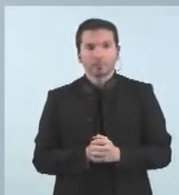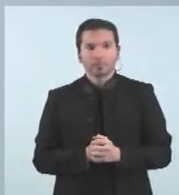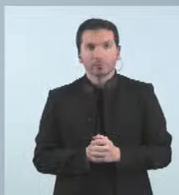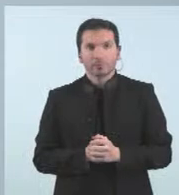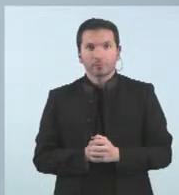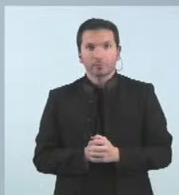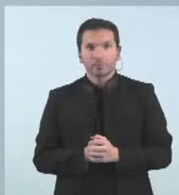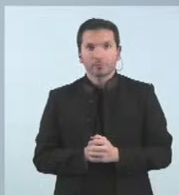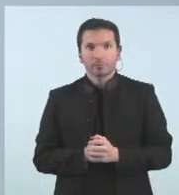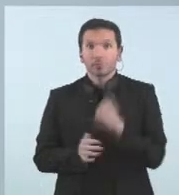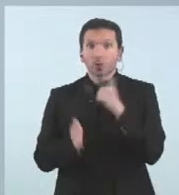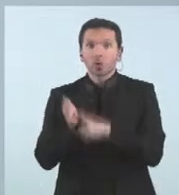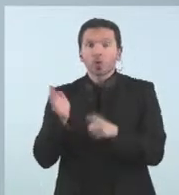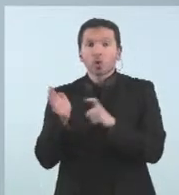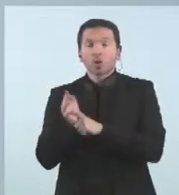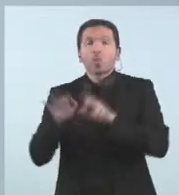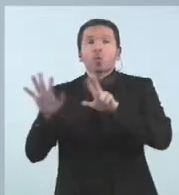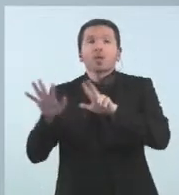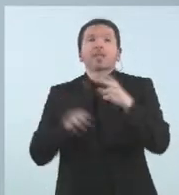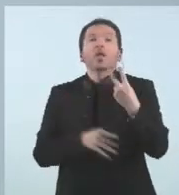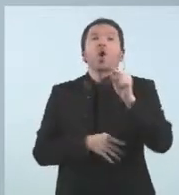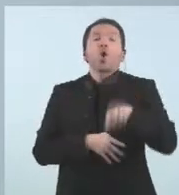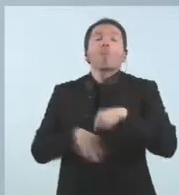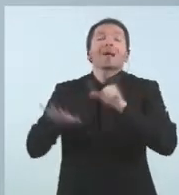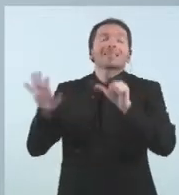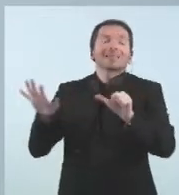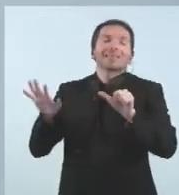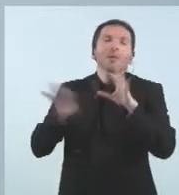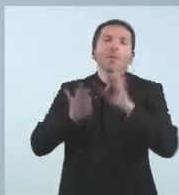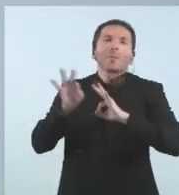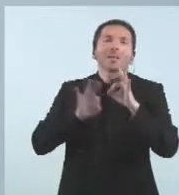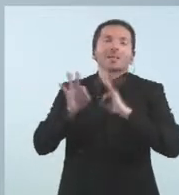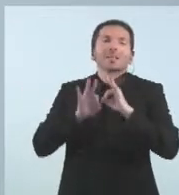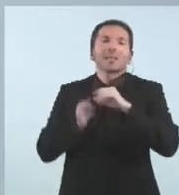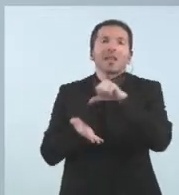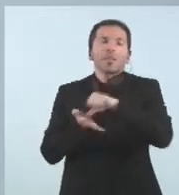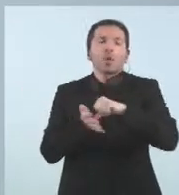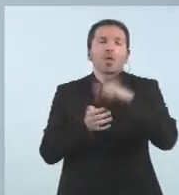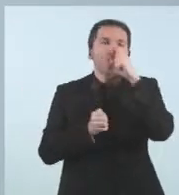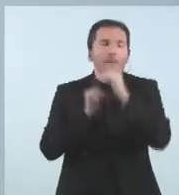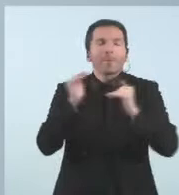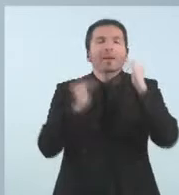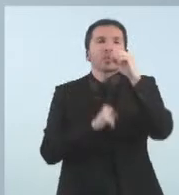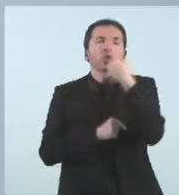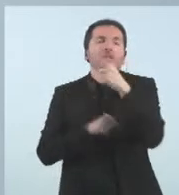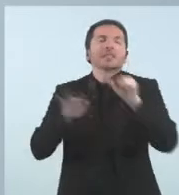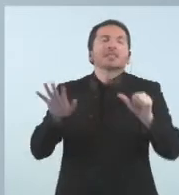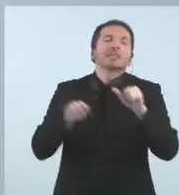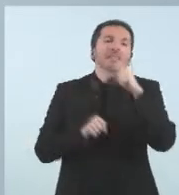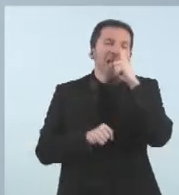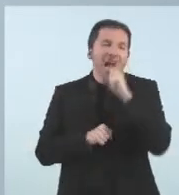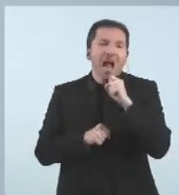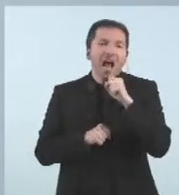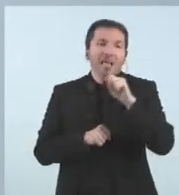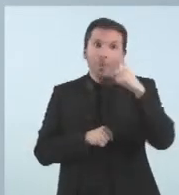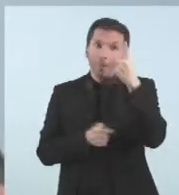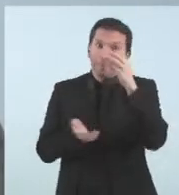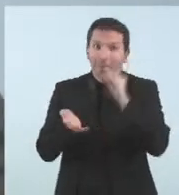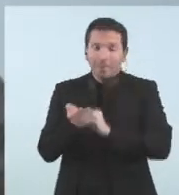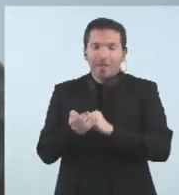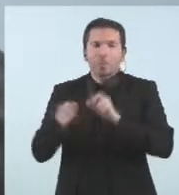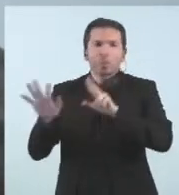amb un total de 82,6% de la població major de 16 anys que ha rebut la primera dosi, un 81,5